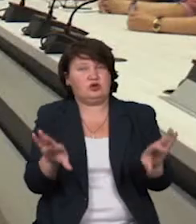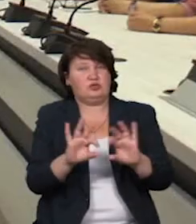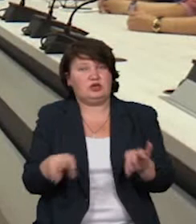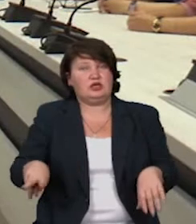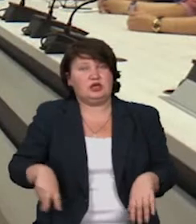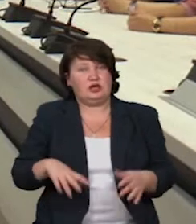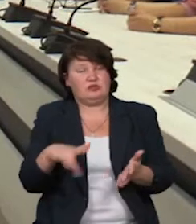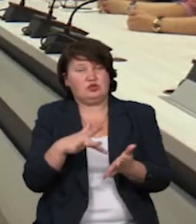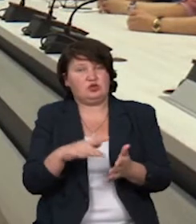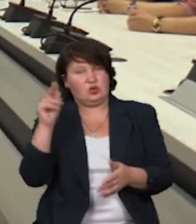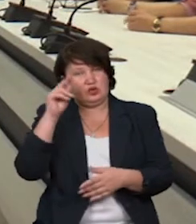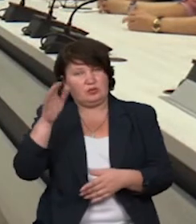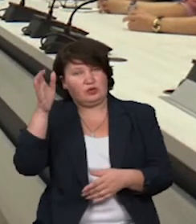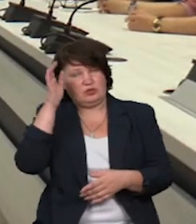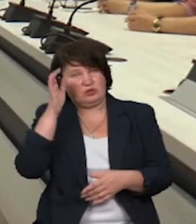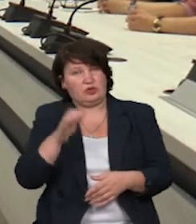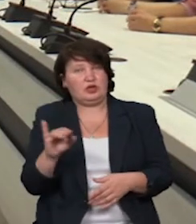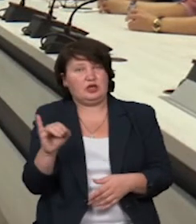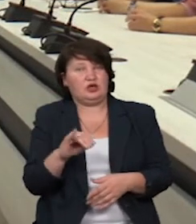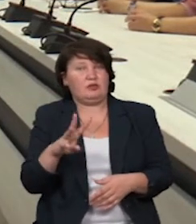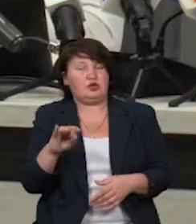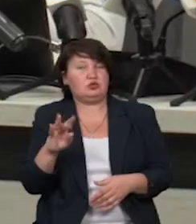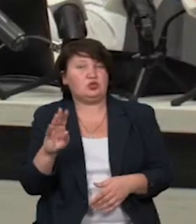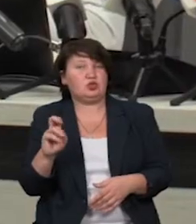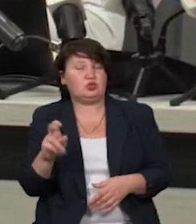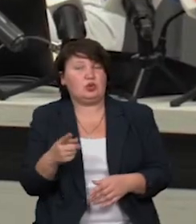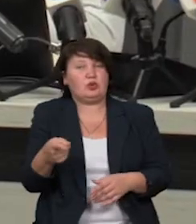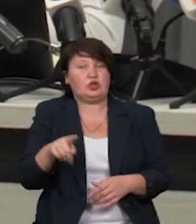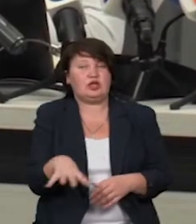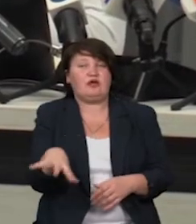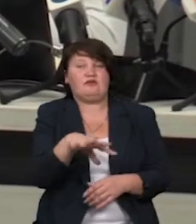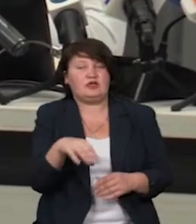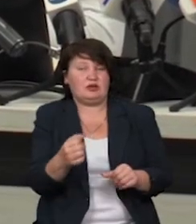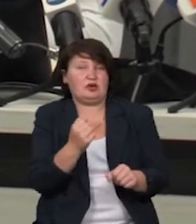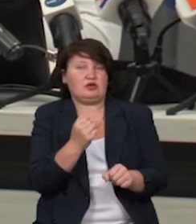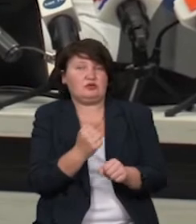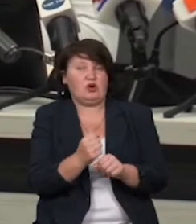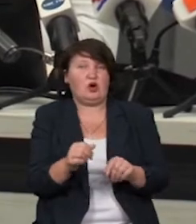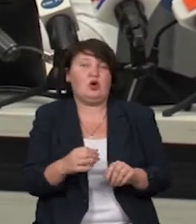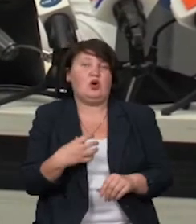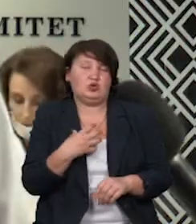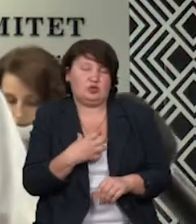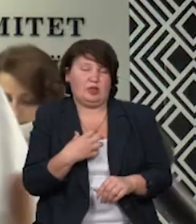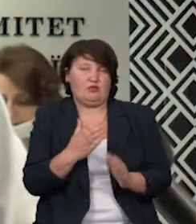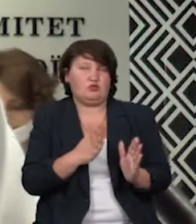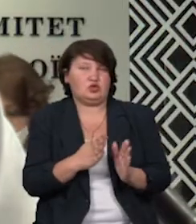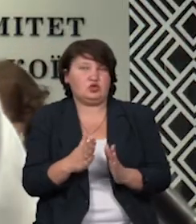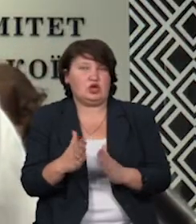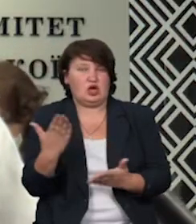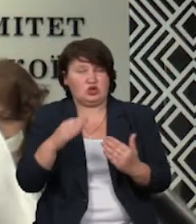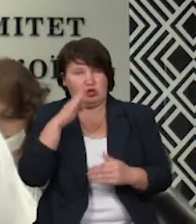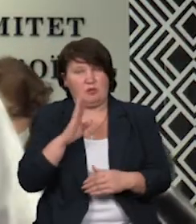міського департаменту освіти та науки Ігор Максимчук. Проте усі вони працюватимуть в особливому режимі. Якщо батьки